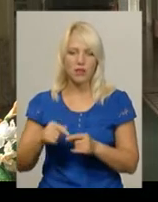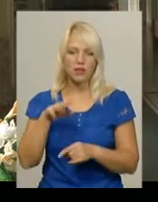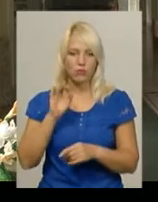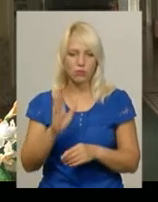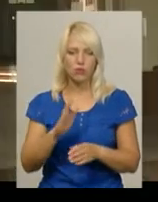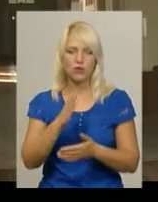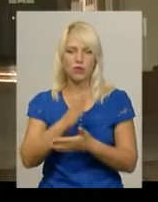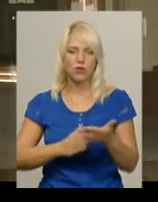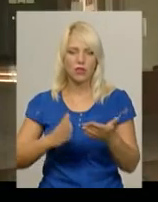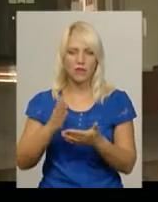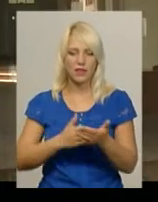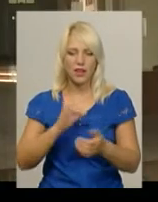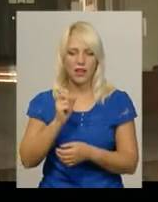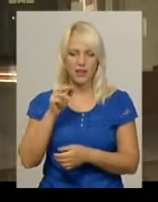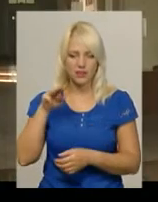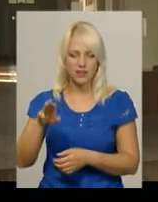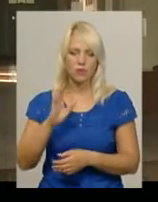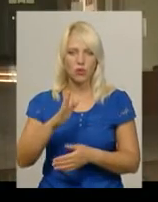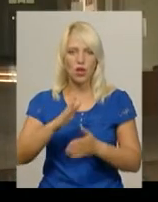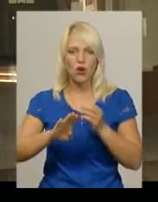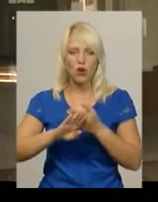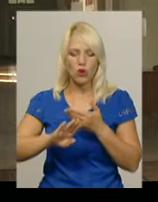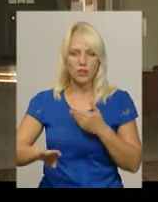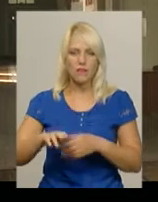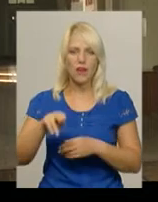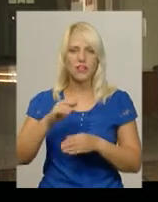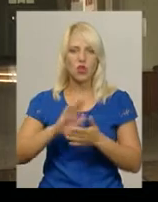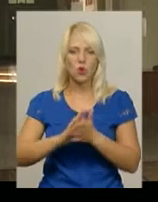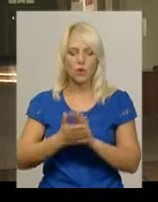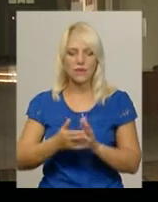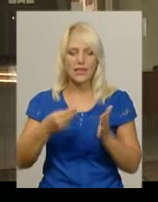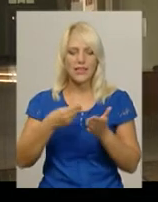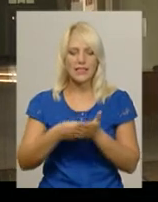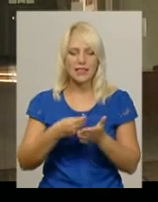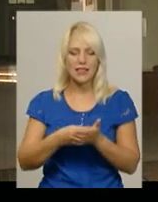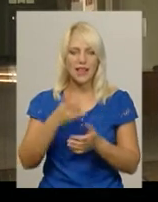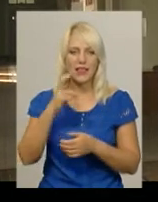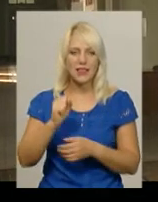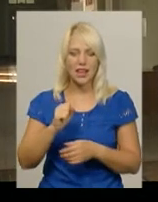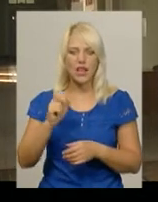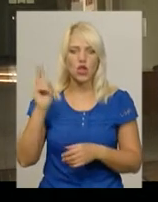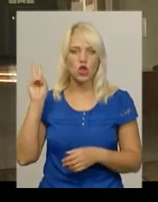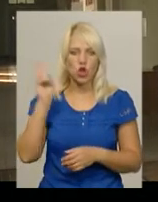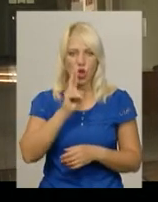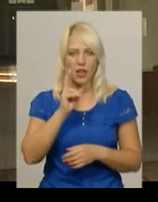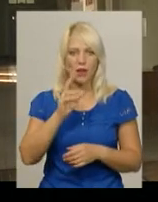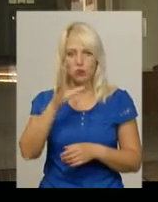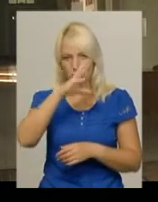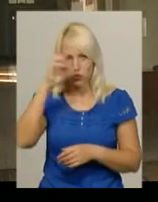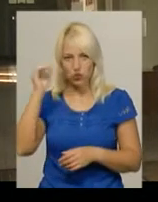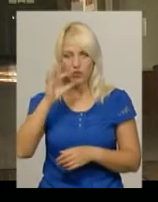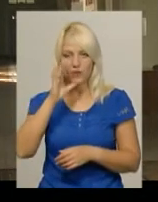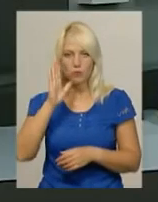розривати договори. Ціна на нічному тролейбусі збільшиться до 10 гривень.